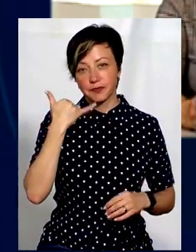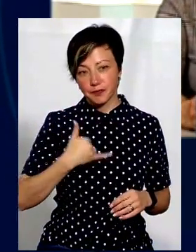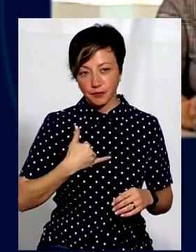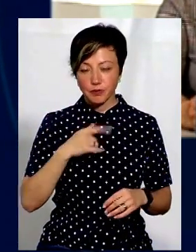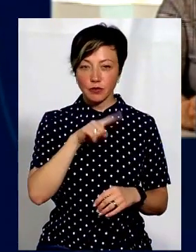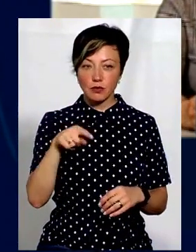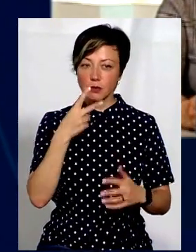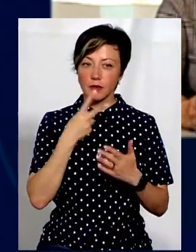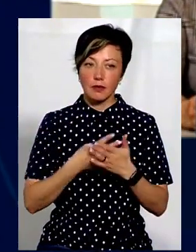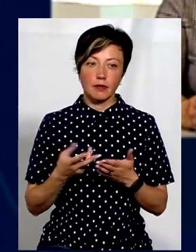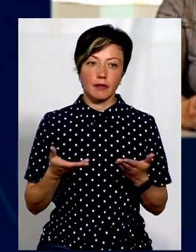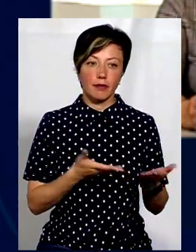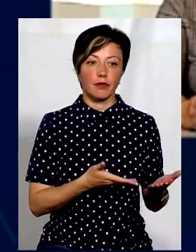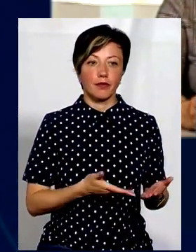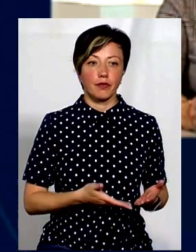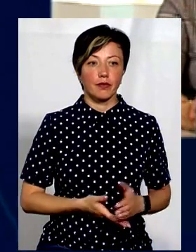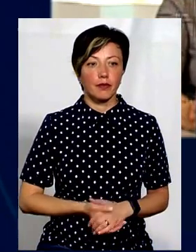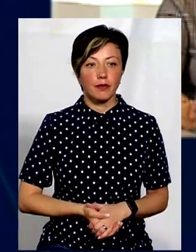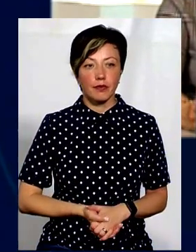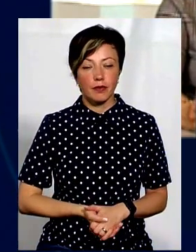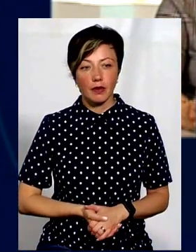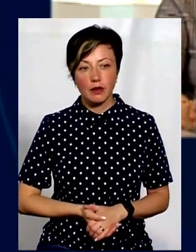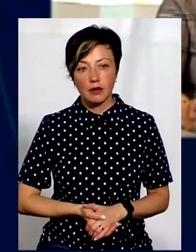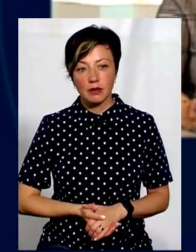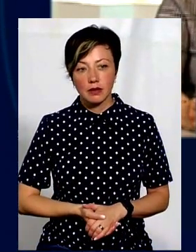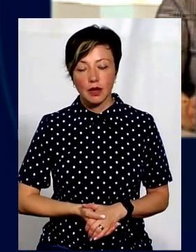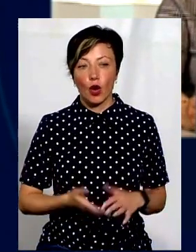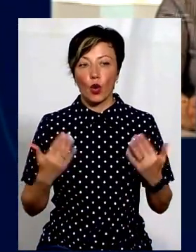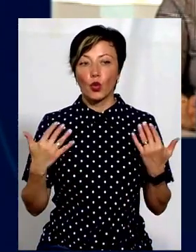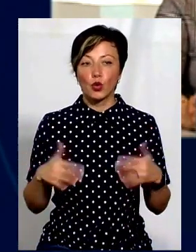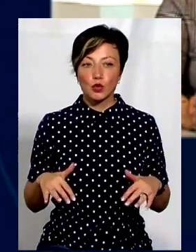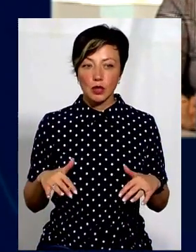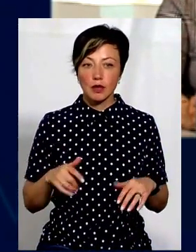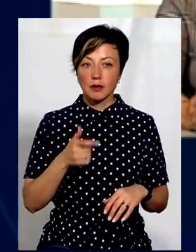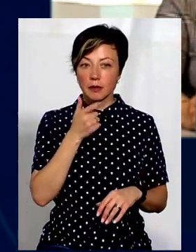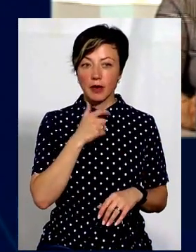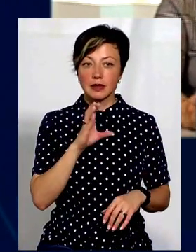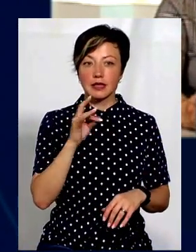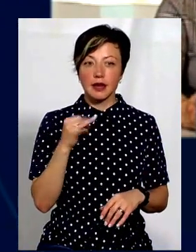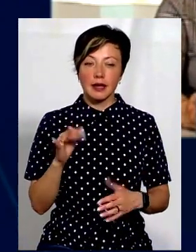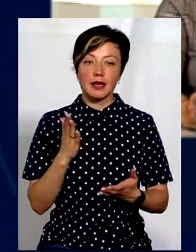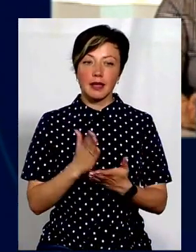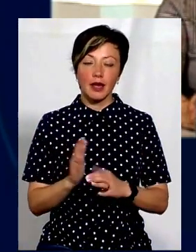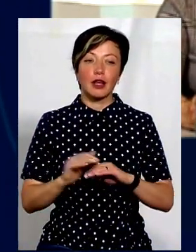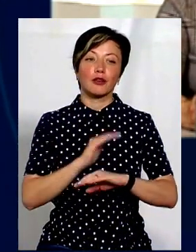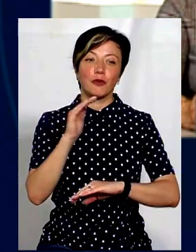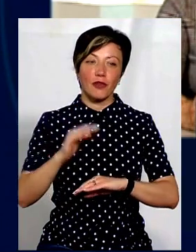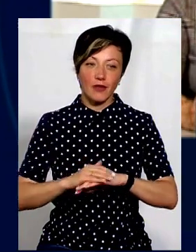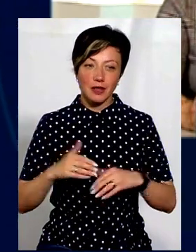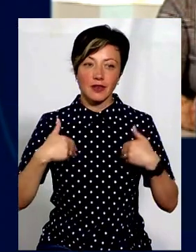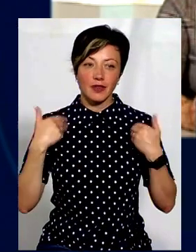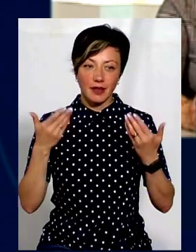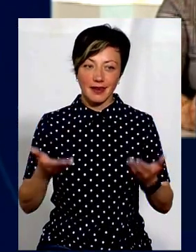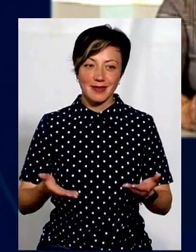за номером, який буде на екрані. Уже пан Сергій на зв'язку, доброго вечора,